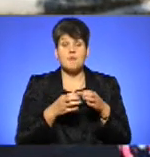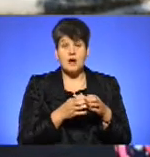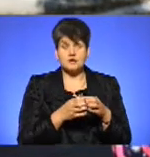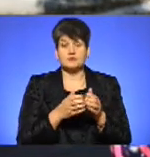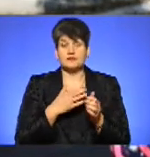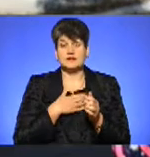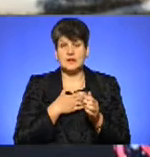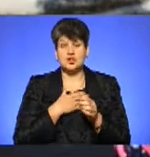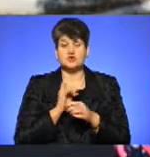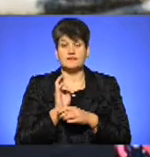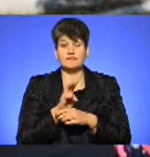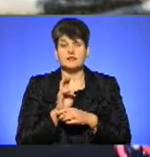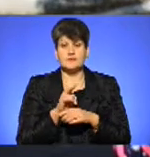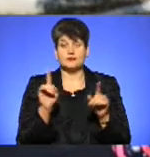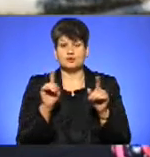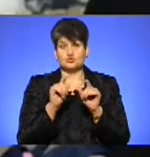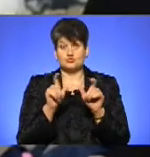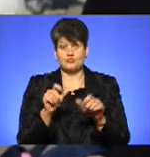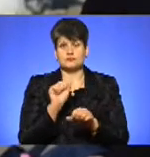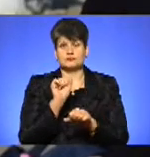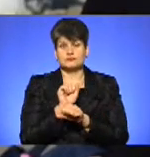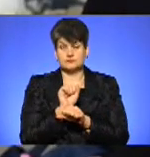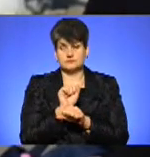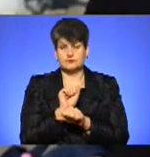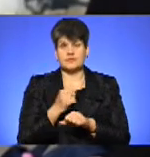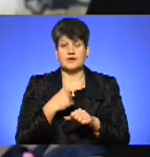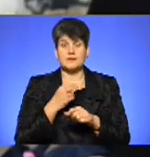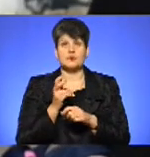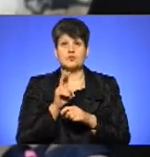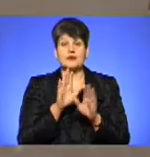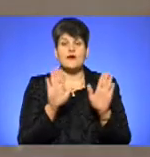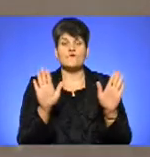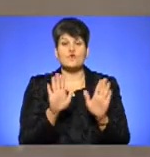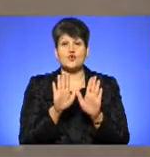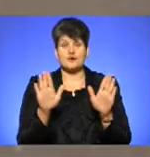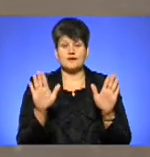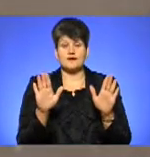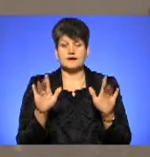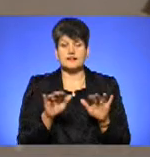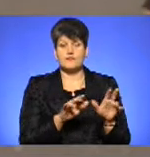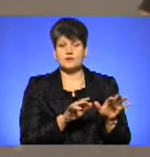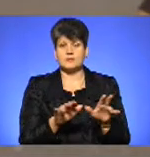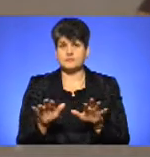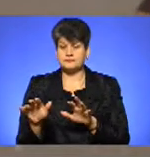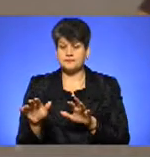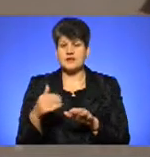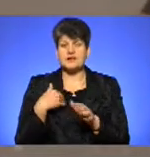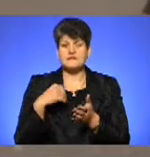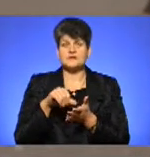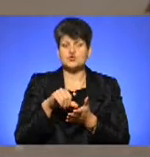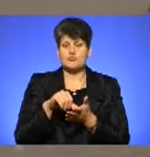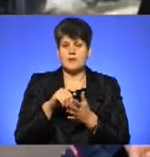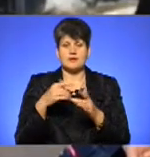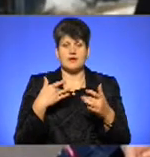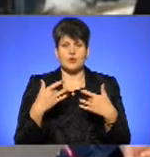відвідини музичної школи припинилися. Я ходила на вокал і на грання фортепіано. Я виступала на